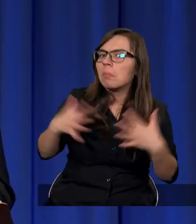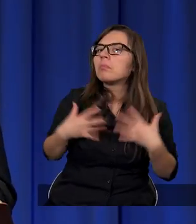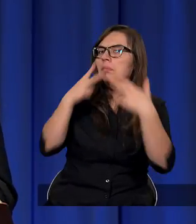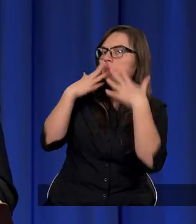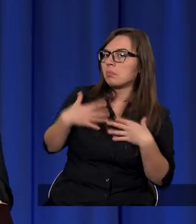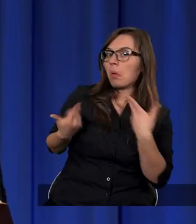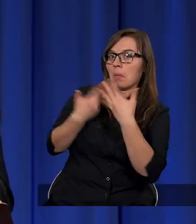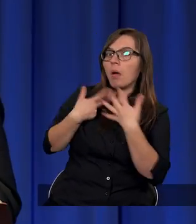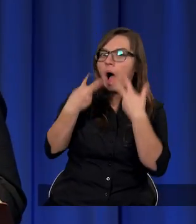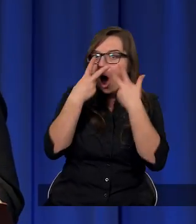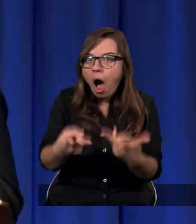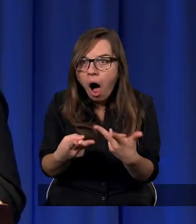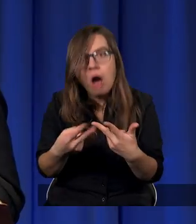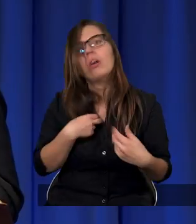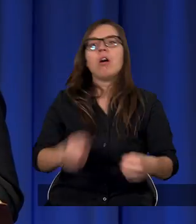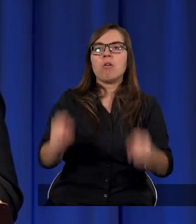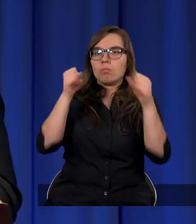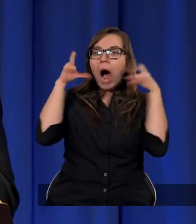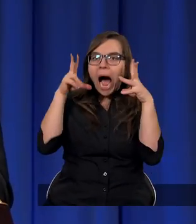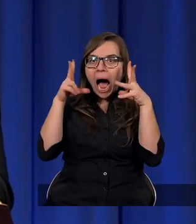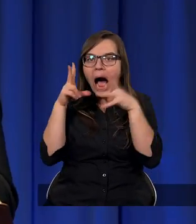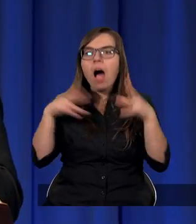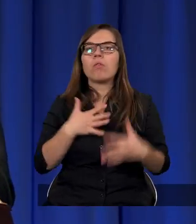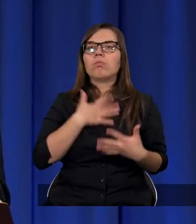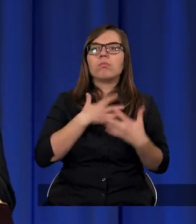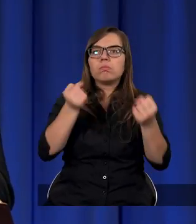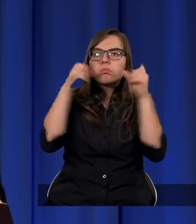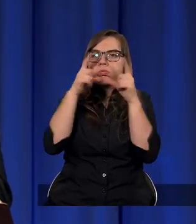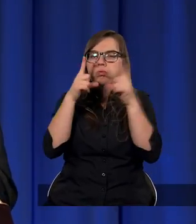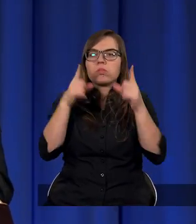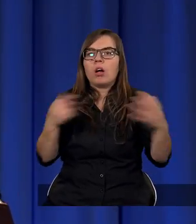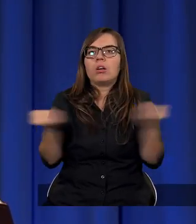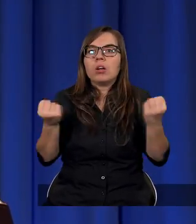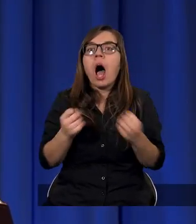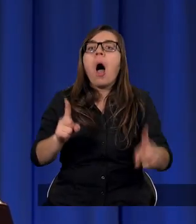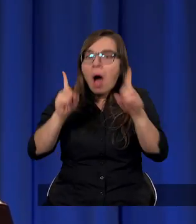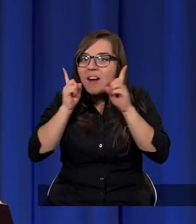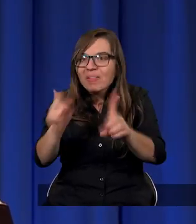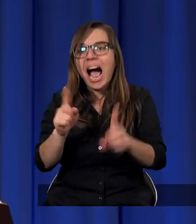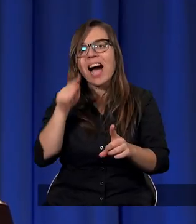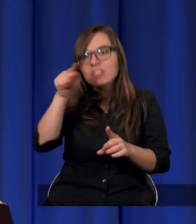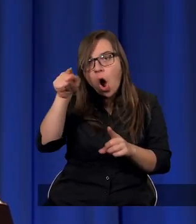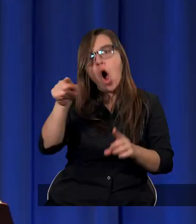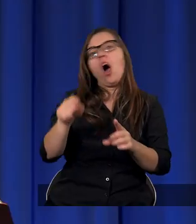wszystko przejrzał i był w szoku. Był w szoku, bo zobaczył, że ona rzeczywiście to napisała.